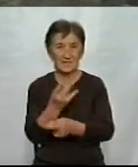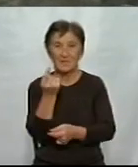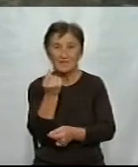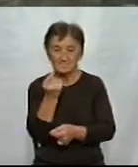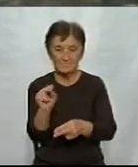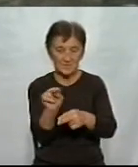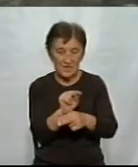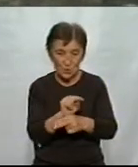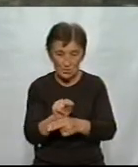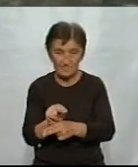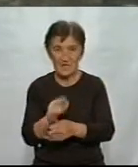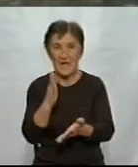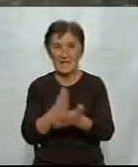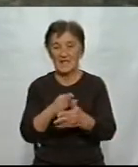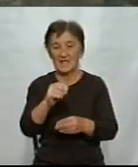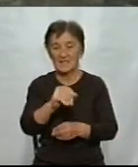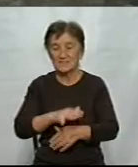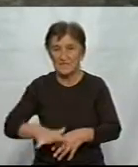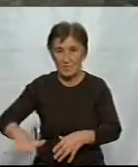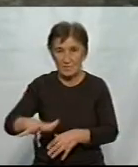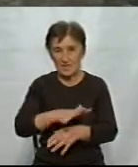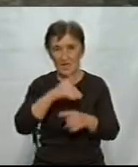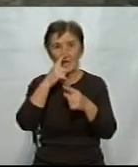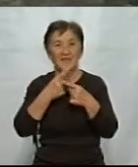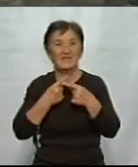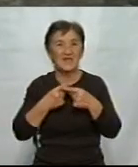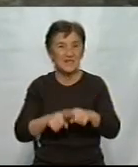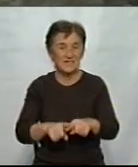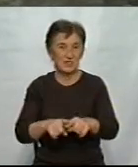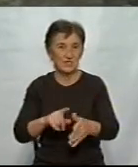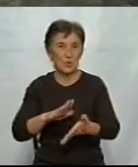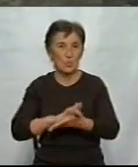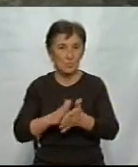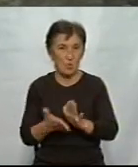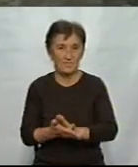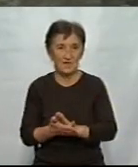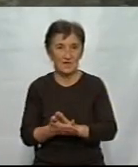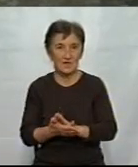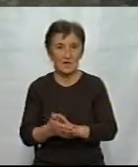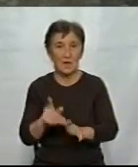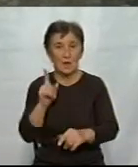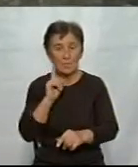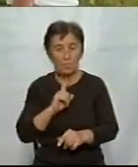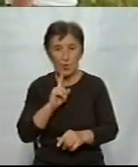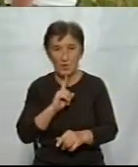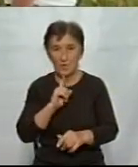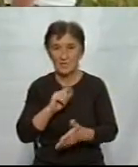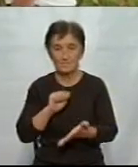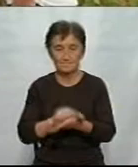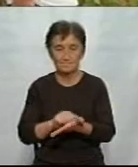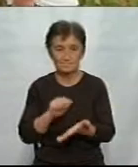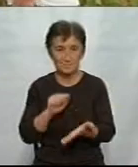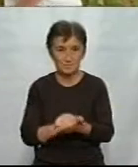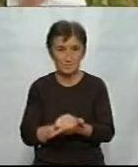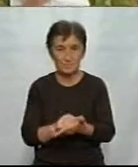Є відповідна земельна ділянка, є відповідні технічні умови на підключення до інженерних мереж. Додає, досі документи до міськради житлово-будівельний